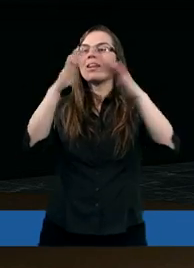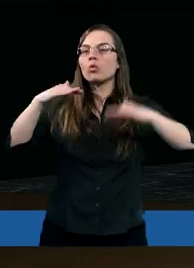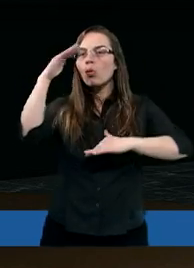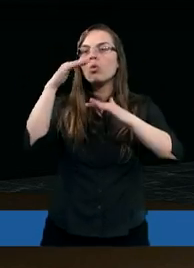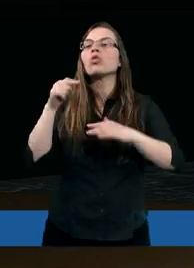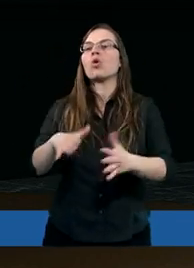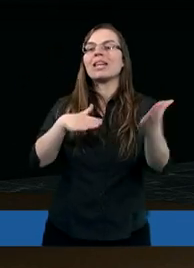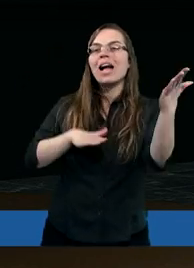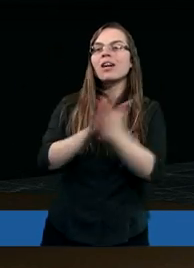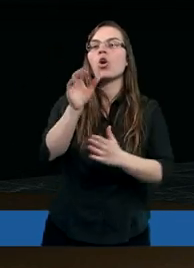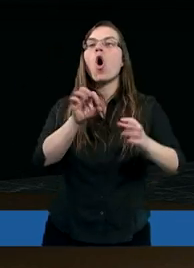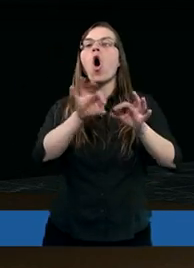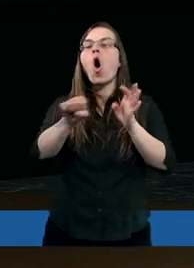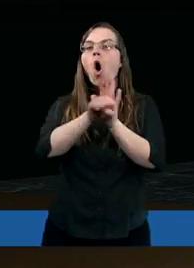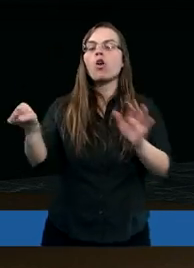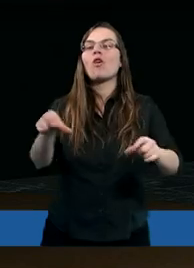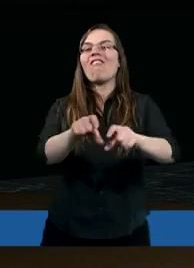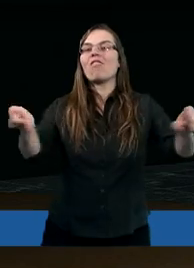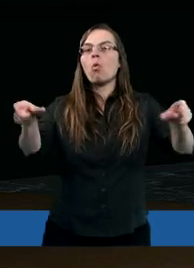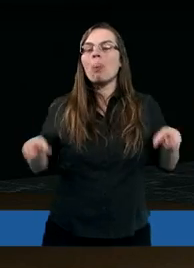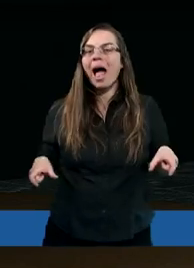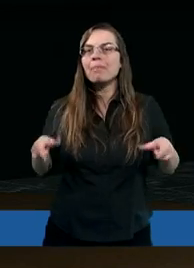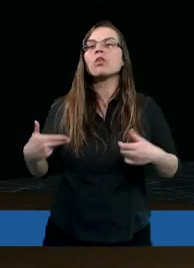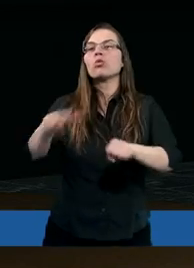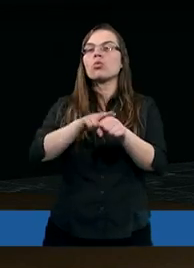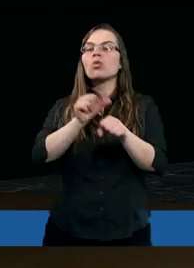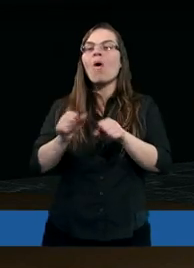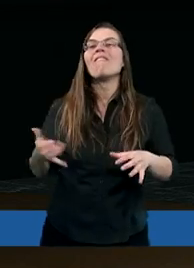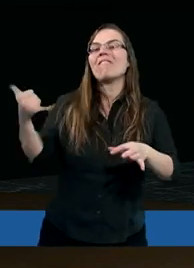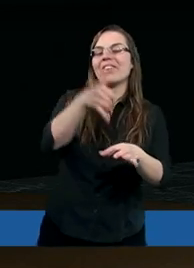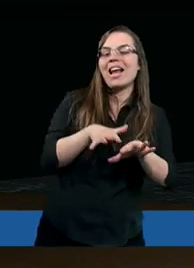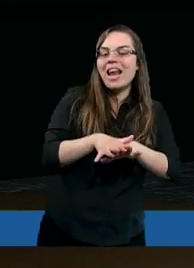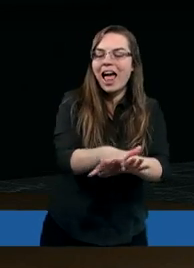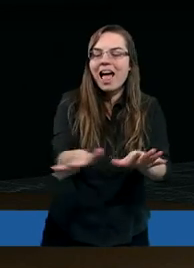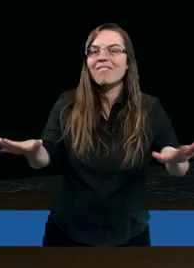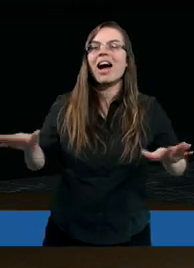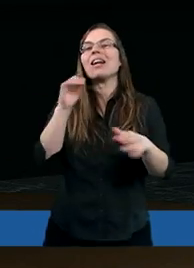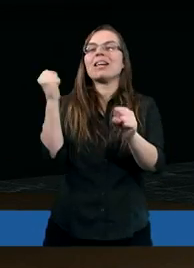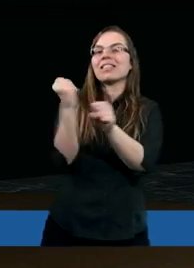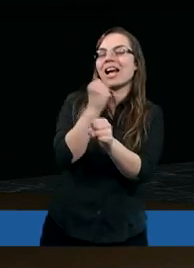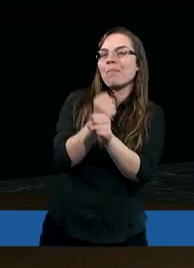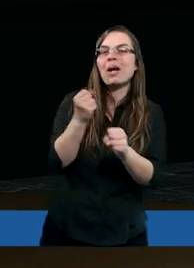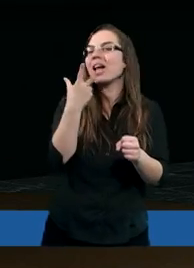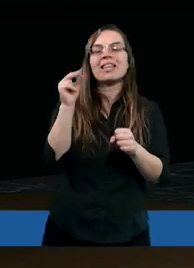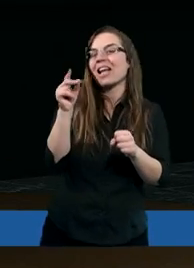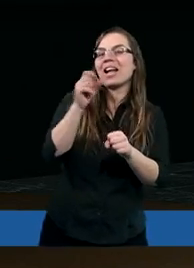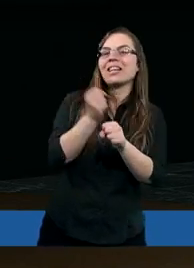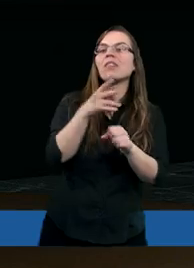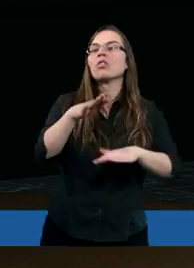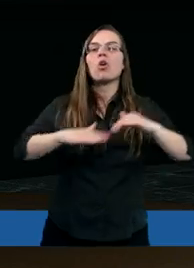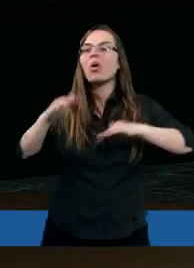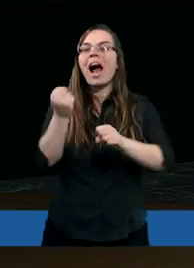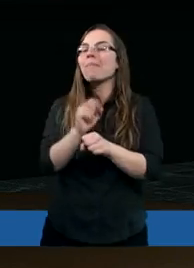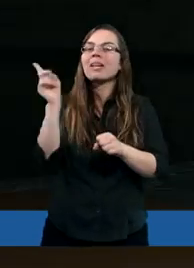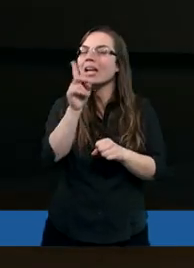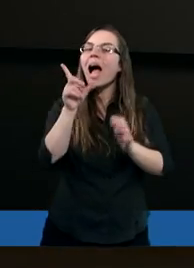to zaczynamy od fundamentów. Fundamentów. Fundamenty, które są wylewane nie z kamieni, nie układane